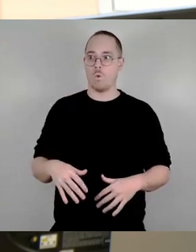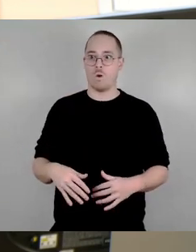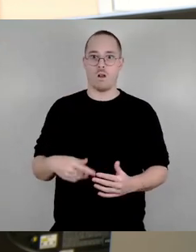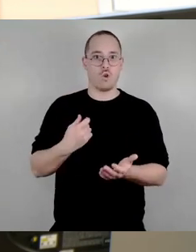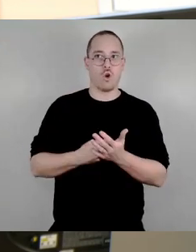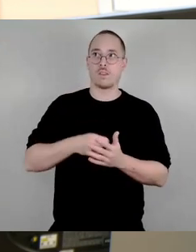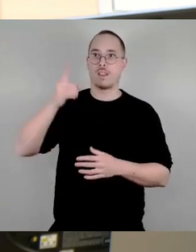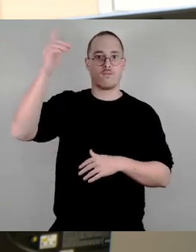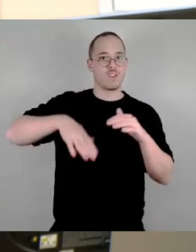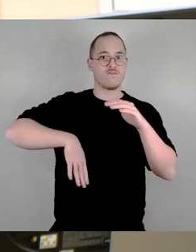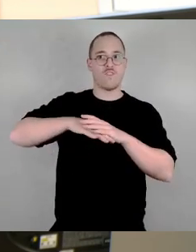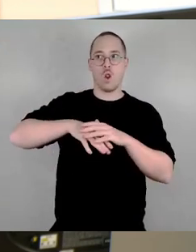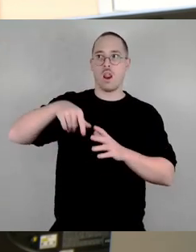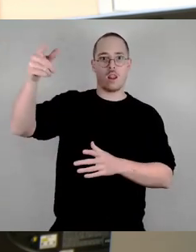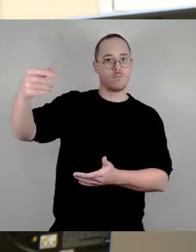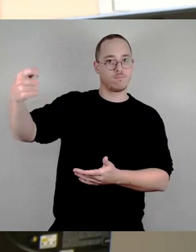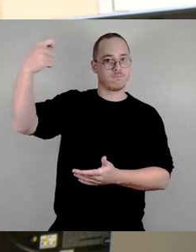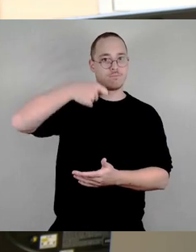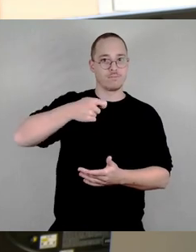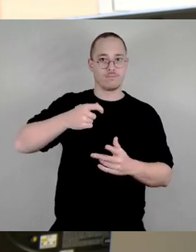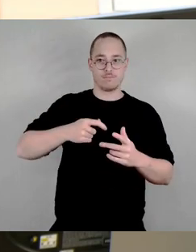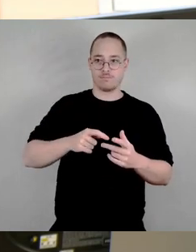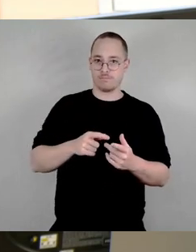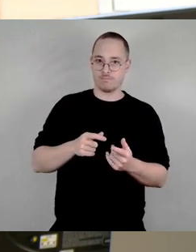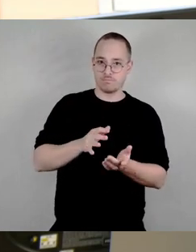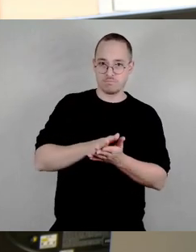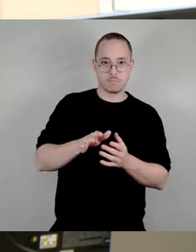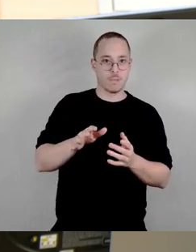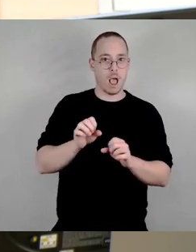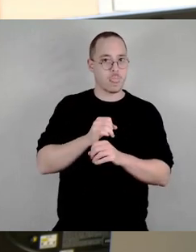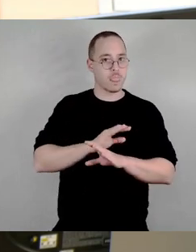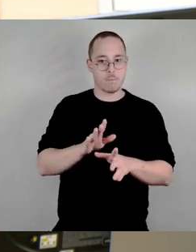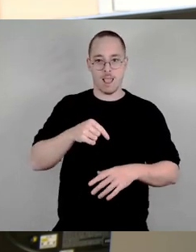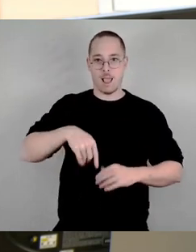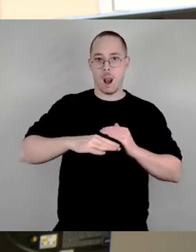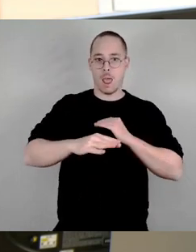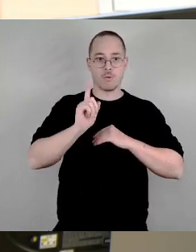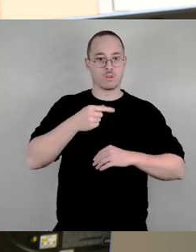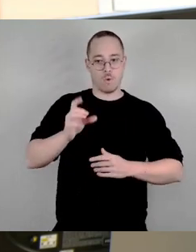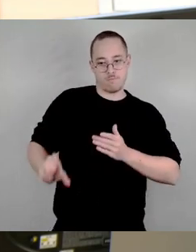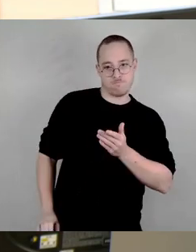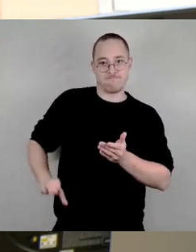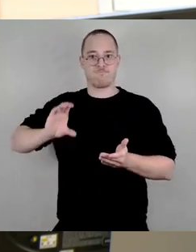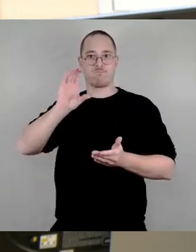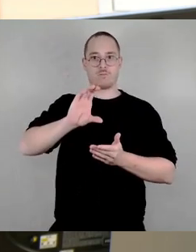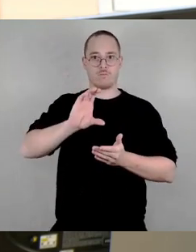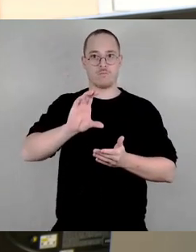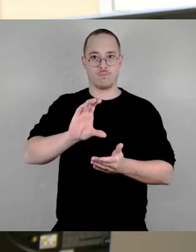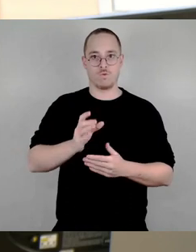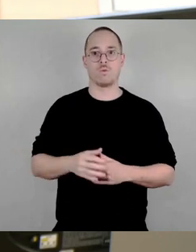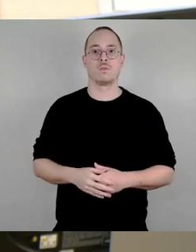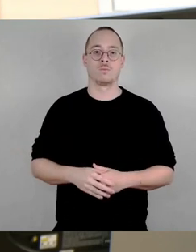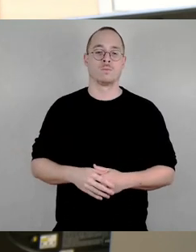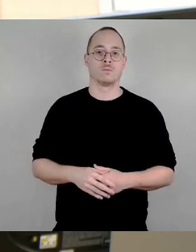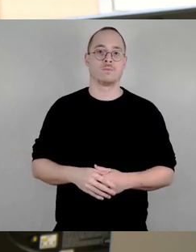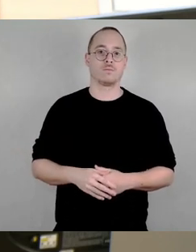ein großer Unterschied in der Frage, ob bei uns in Dresden tatsächlich wir, die Asylbewerber, über die Mittel,